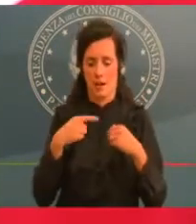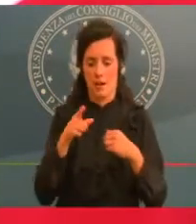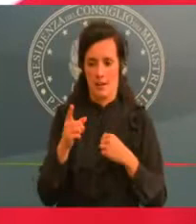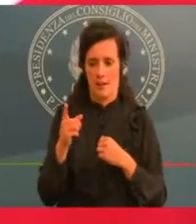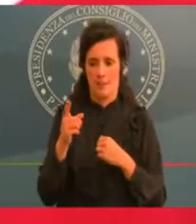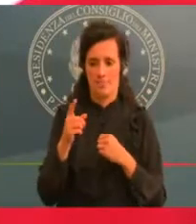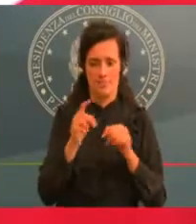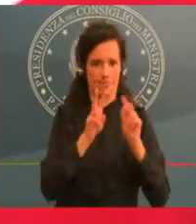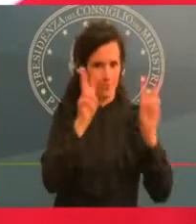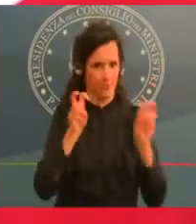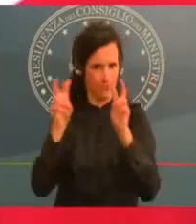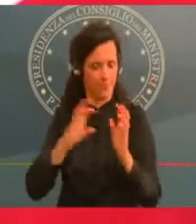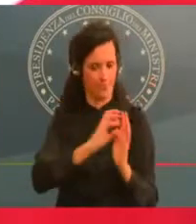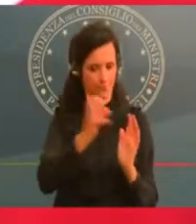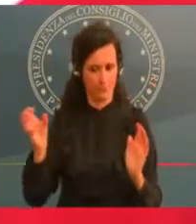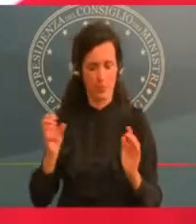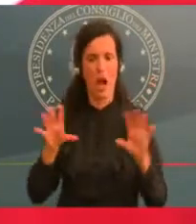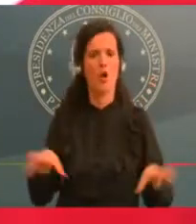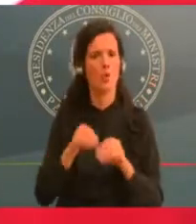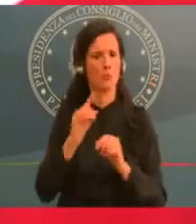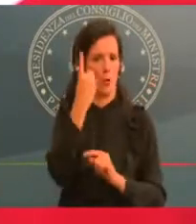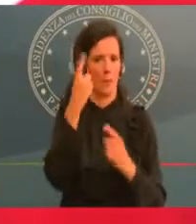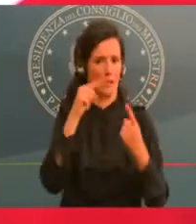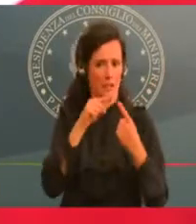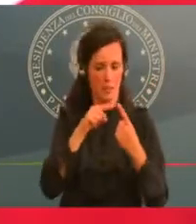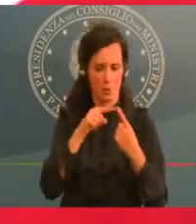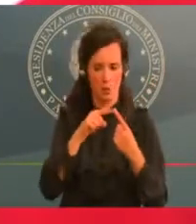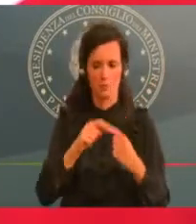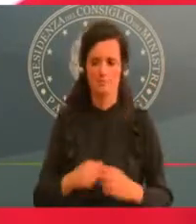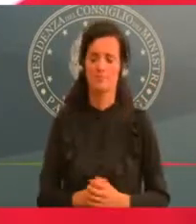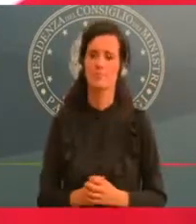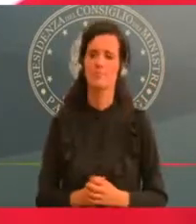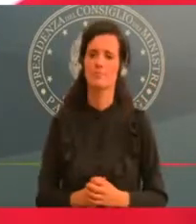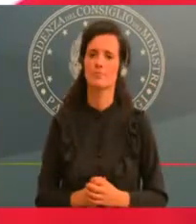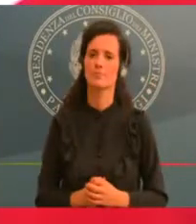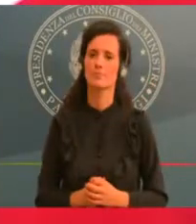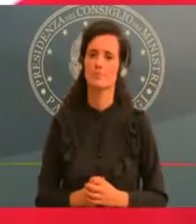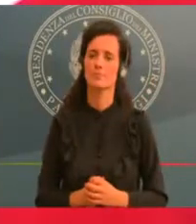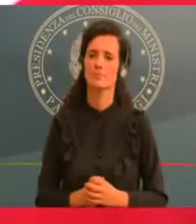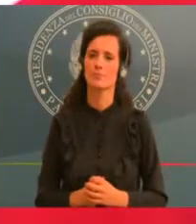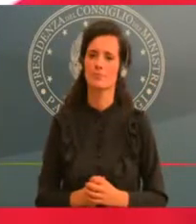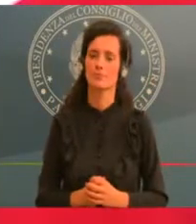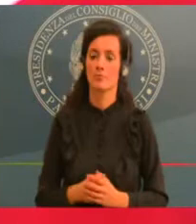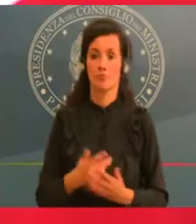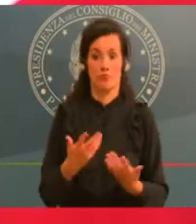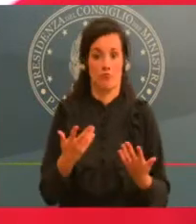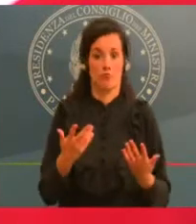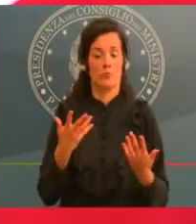un ampio confronto, c'è sempre un costante confronto durante la pandemia con le regioni.